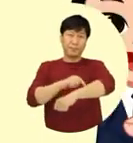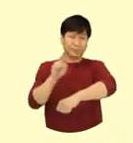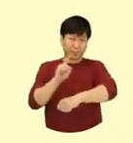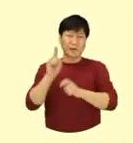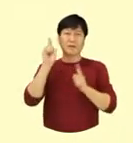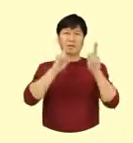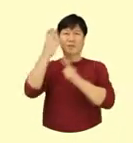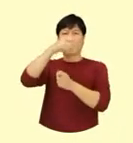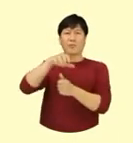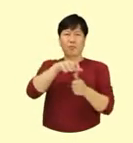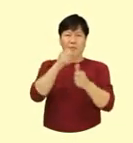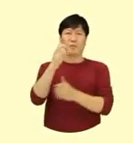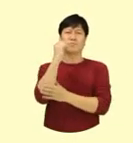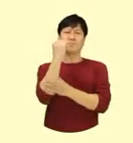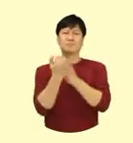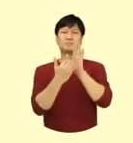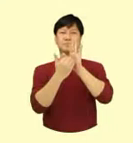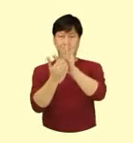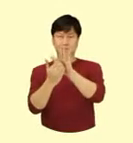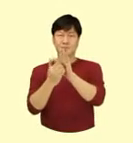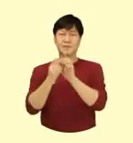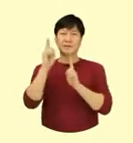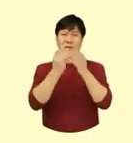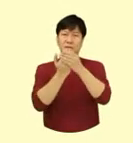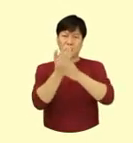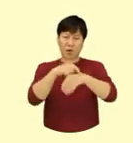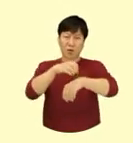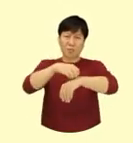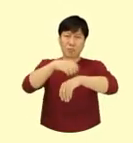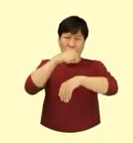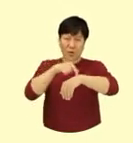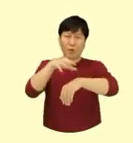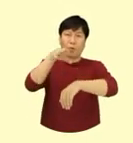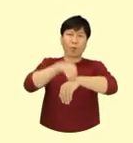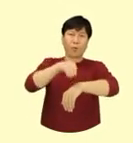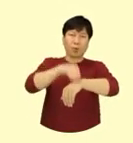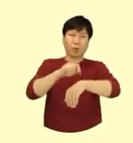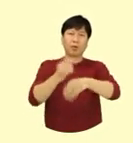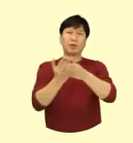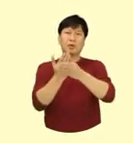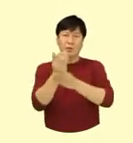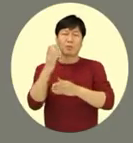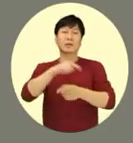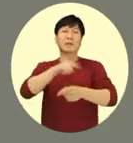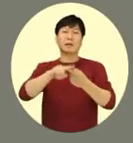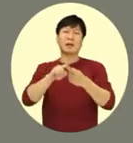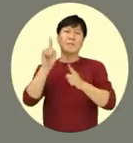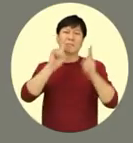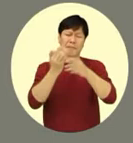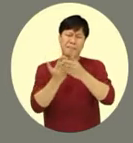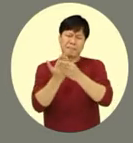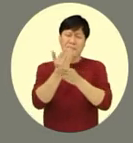보호하거나 오염을 방지하고 삼출액의 흡수, 출현 또는 체액의 손실 등을 막기 위해 사용되는